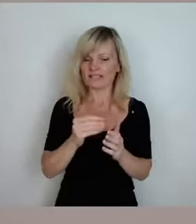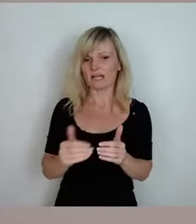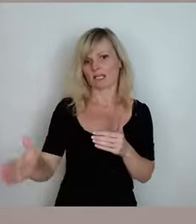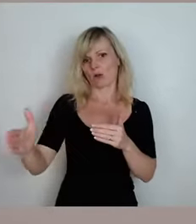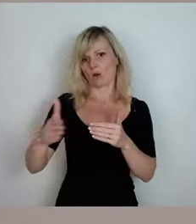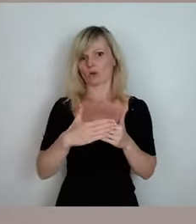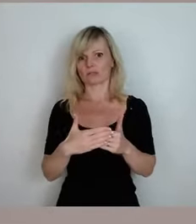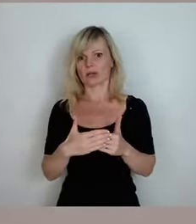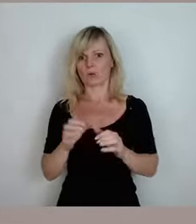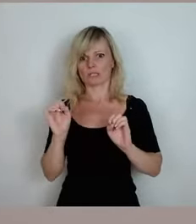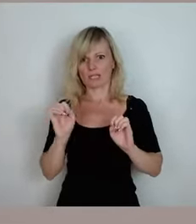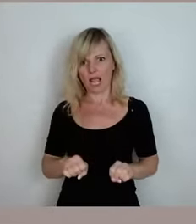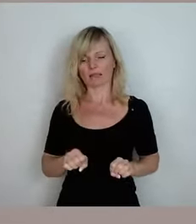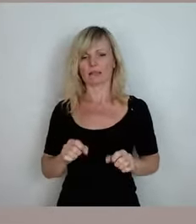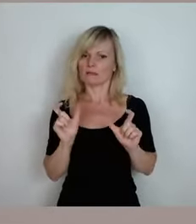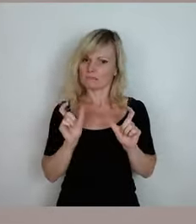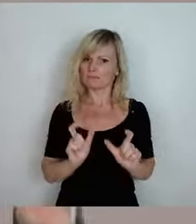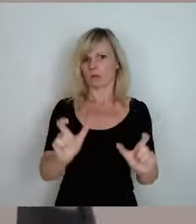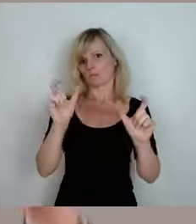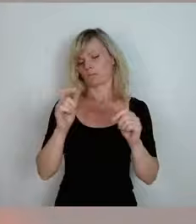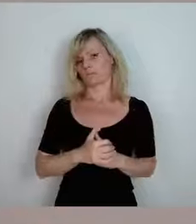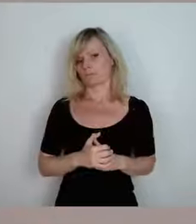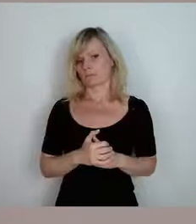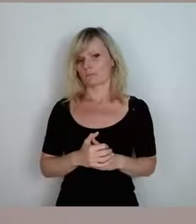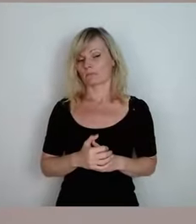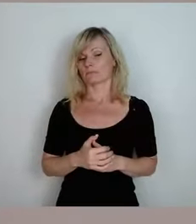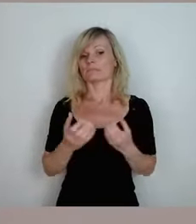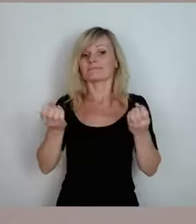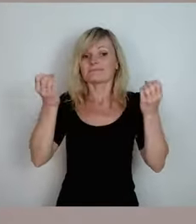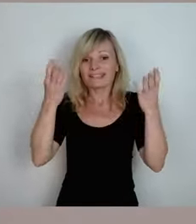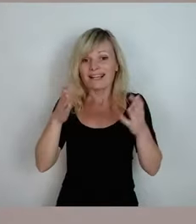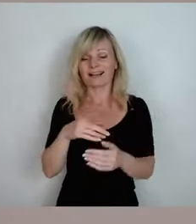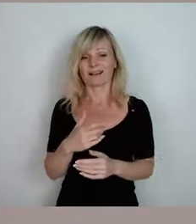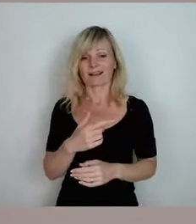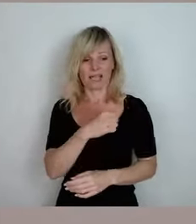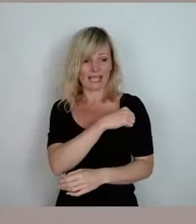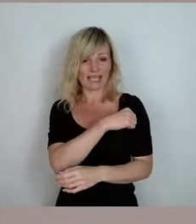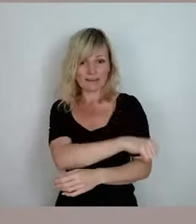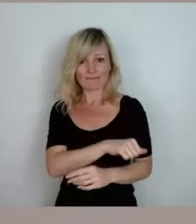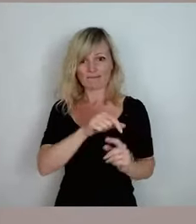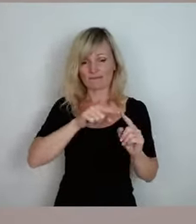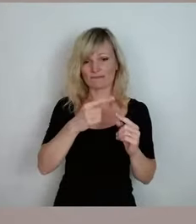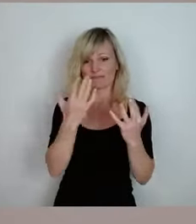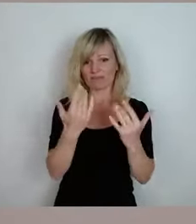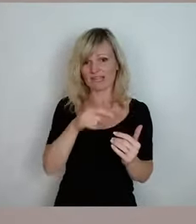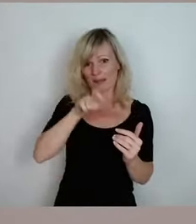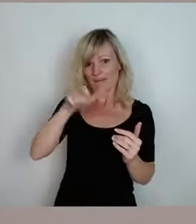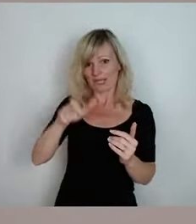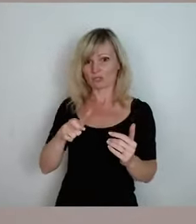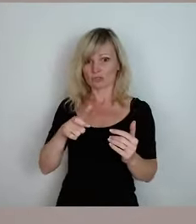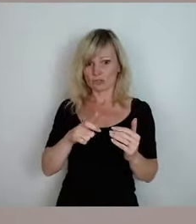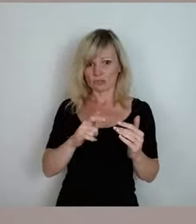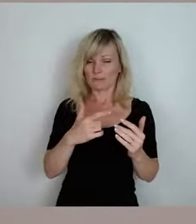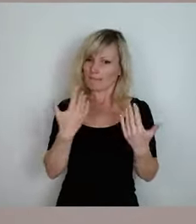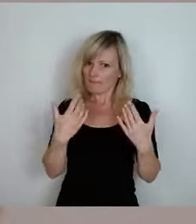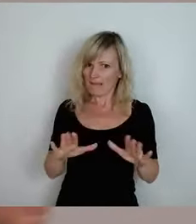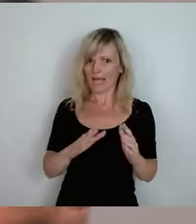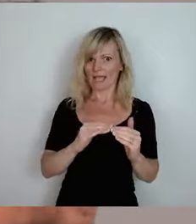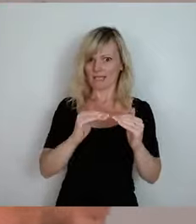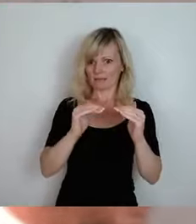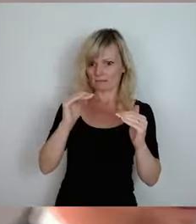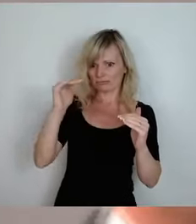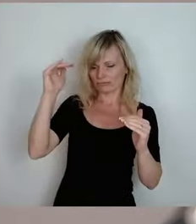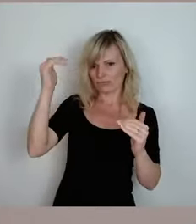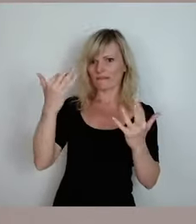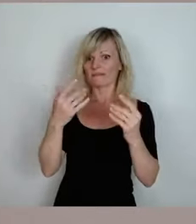Allerdings auch da gilt, je höher die Impfquote ist, desto besser ist das. So, das ist das. Übrigens habe ich das